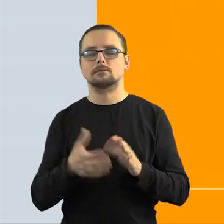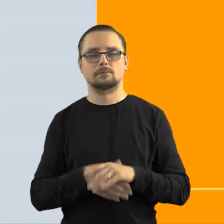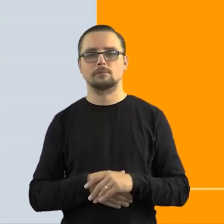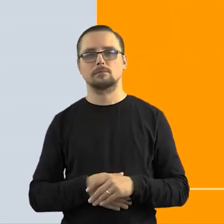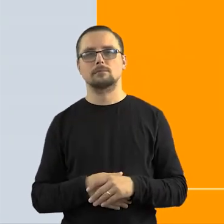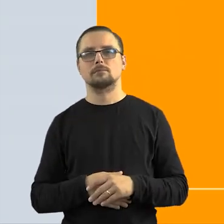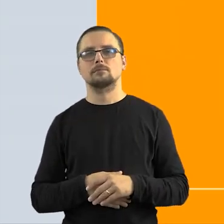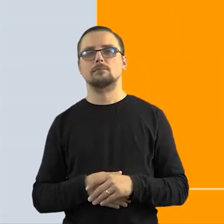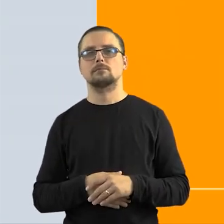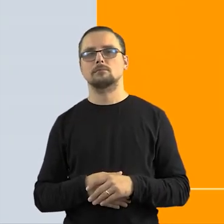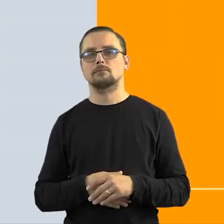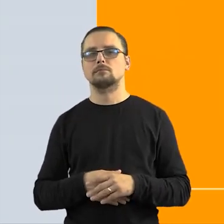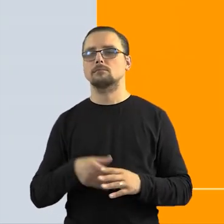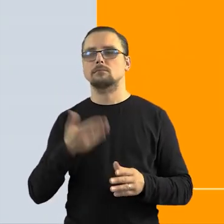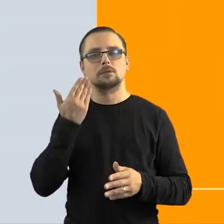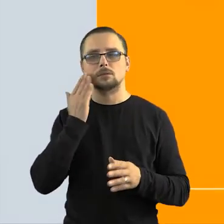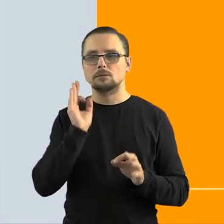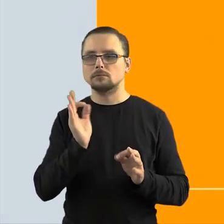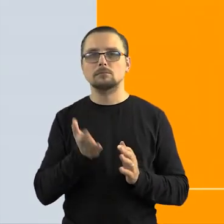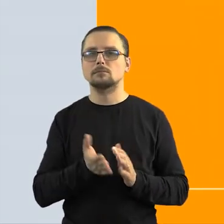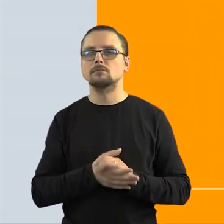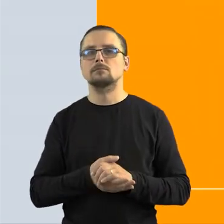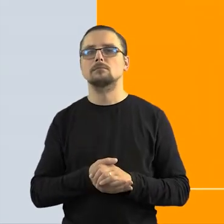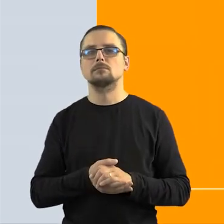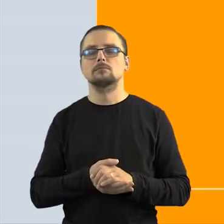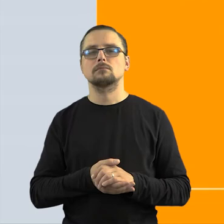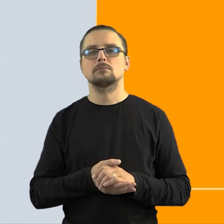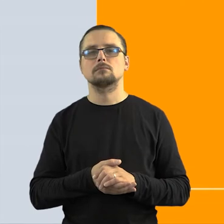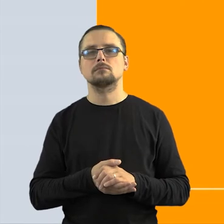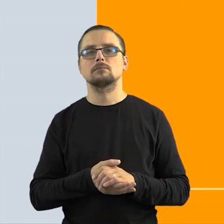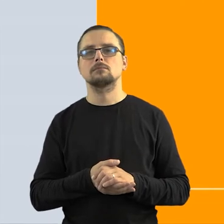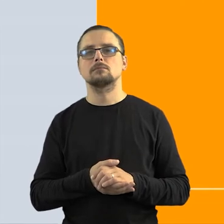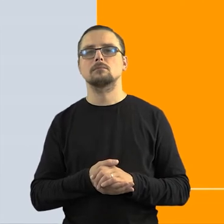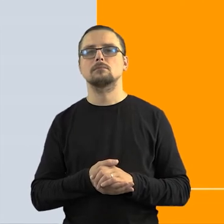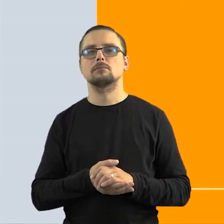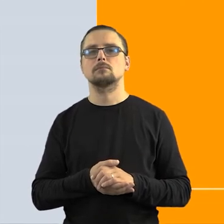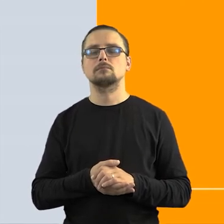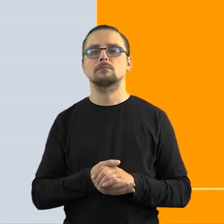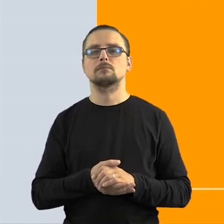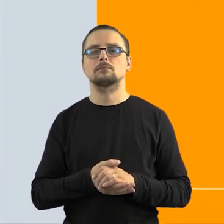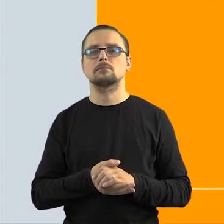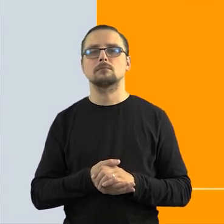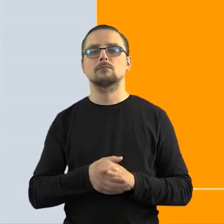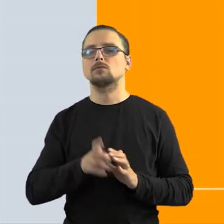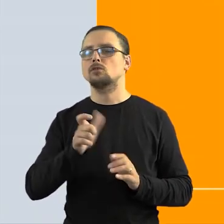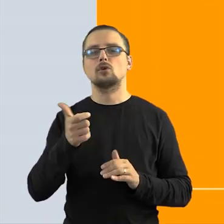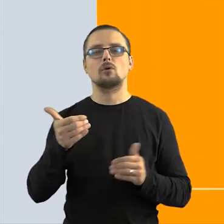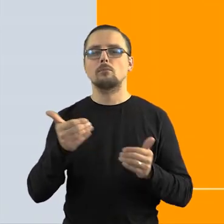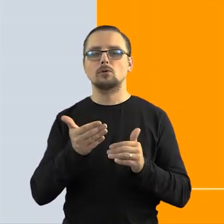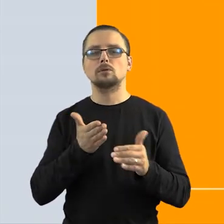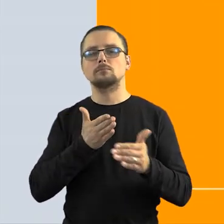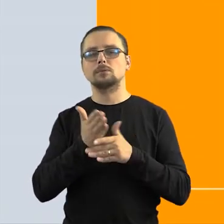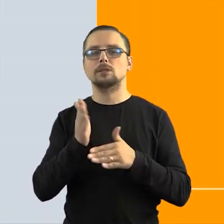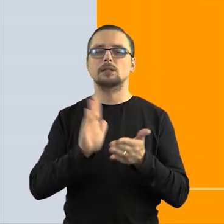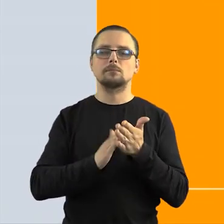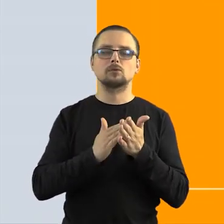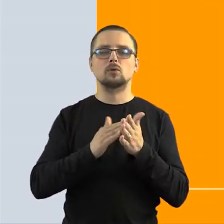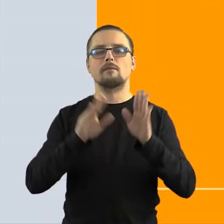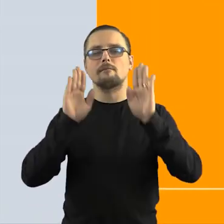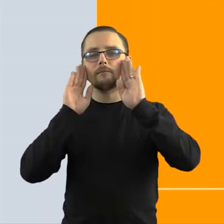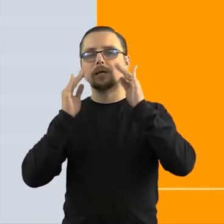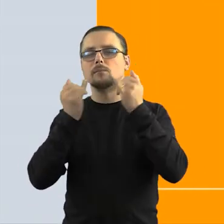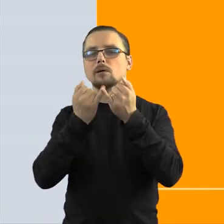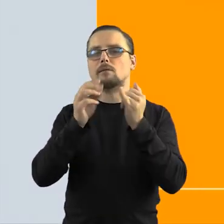Kolejne pytanie, które znowu wraca jak bumerang i znowu bardzo dobrze, na co pozwala mediom społecznościowym? Bo znowu ja widzę takie